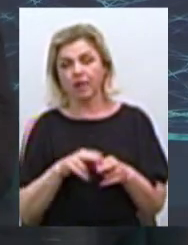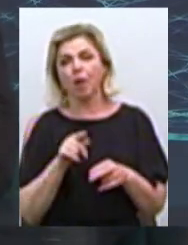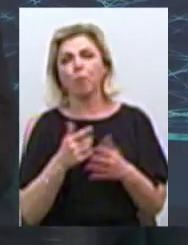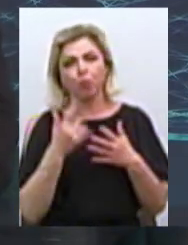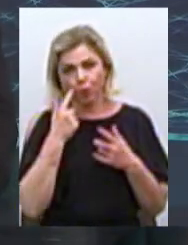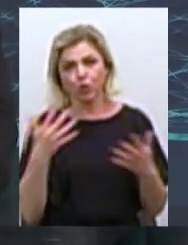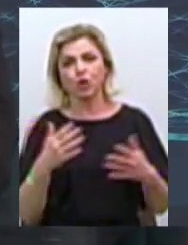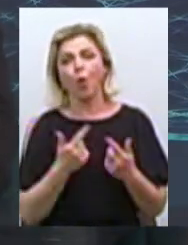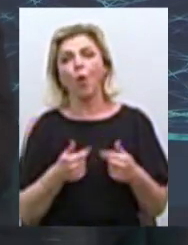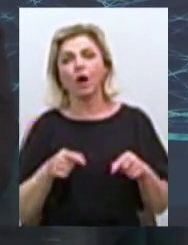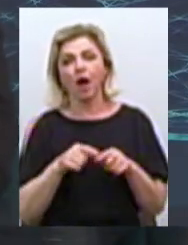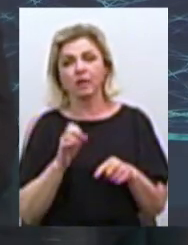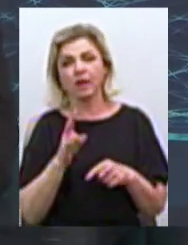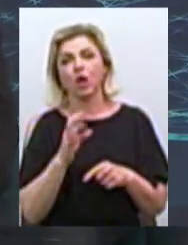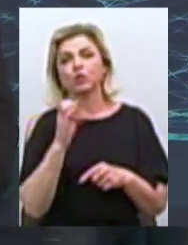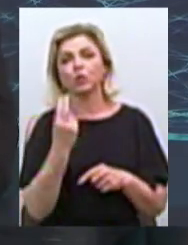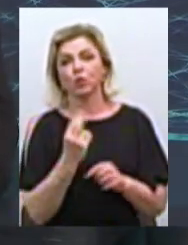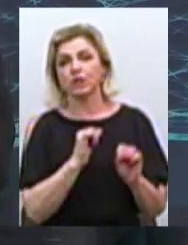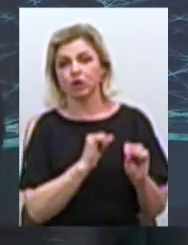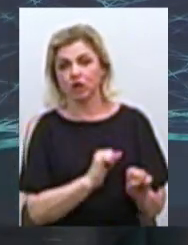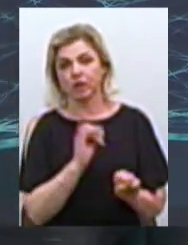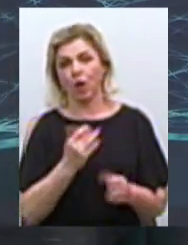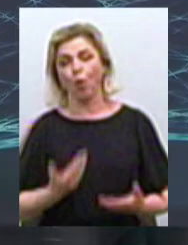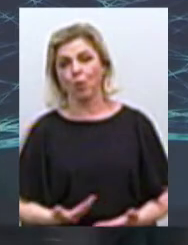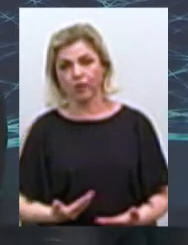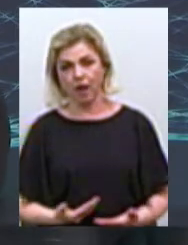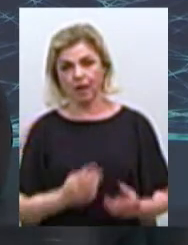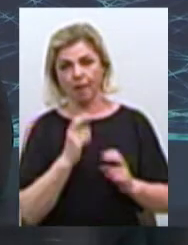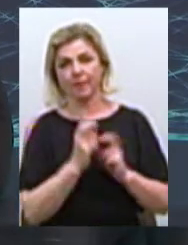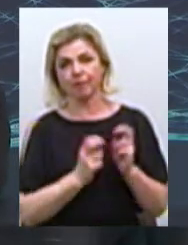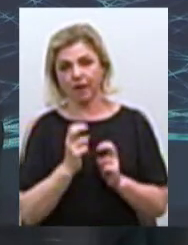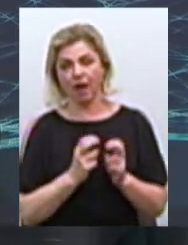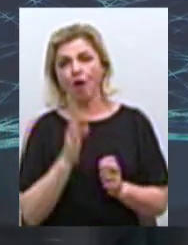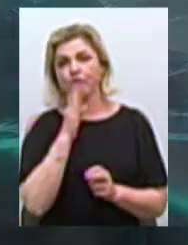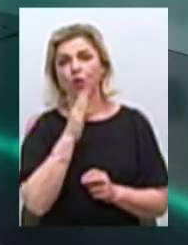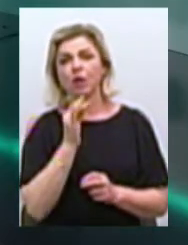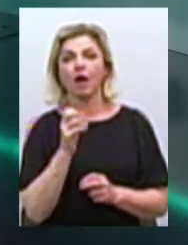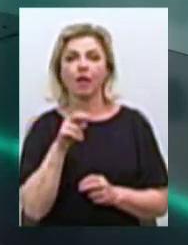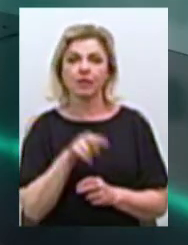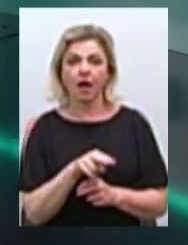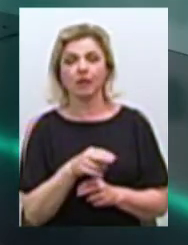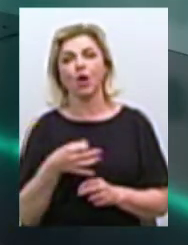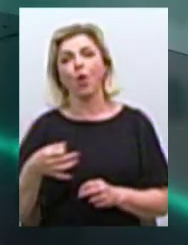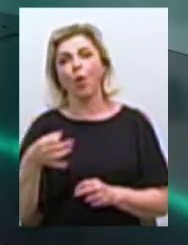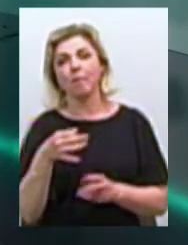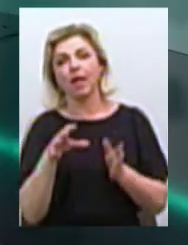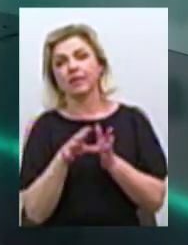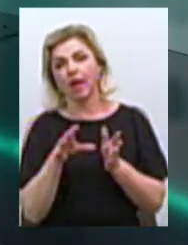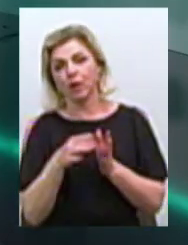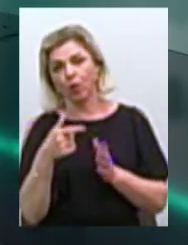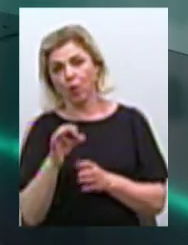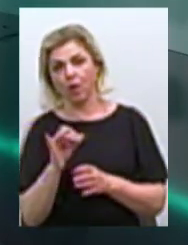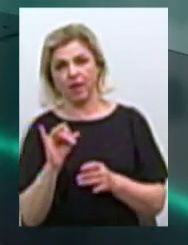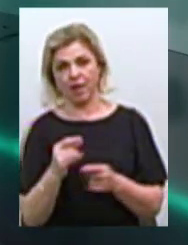захисту і коммунальні підприємства. Водоканал, облэнерго і т.д.